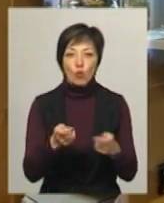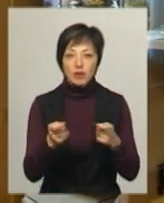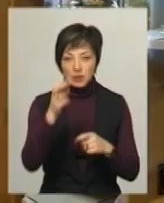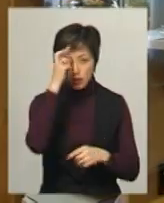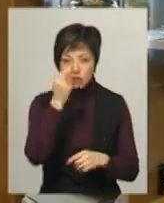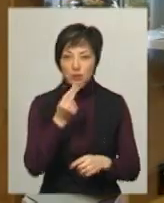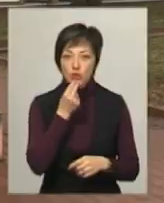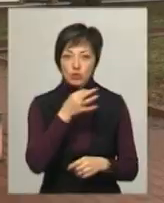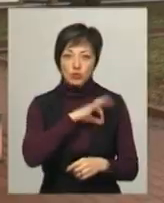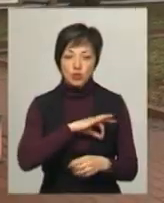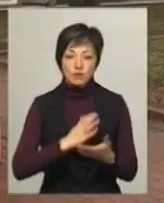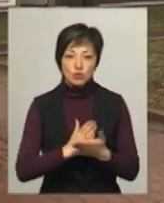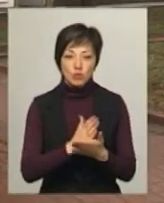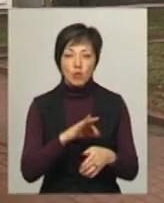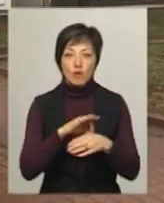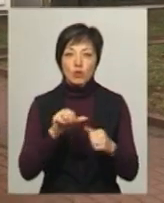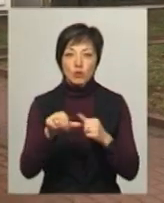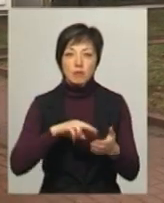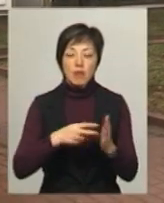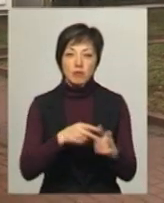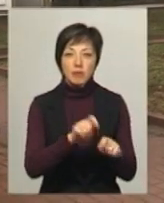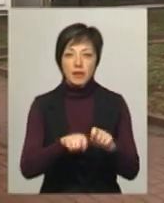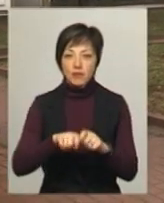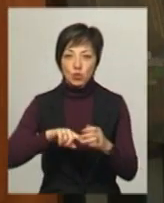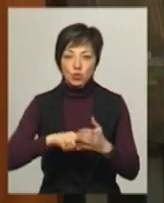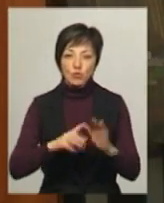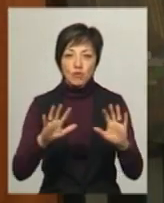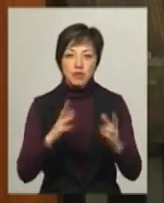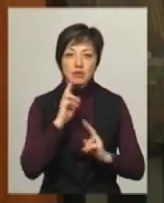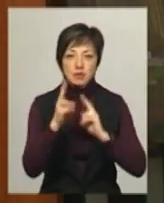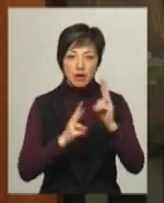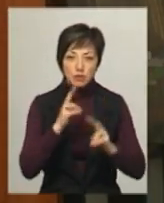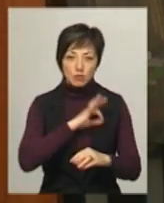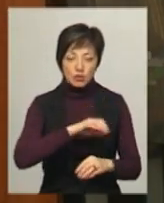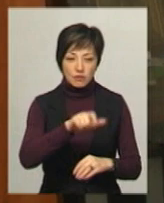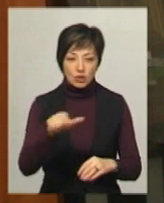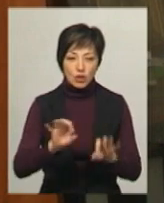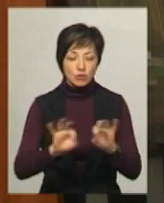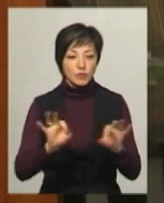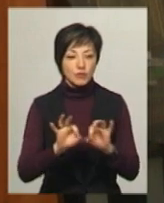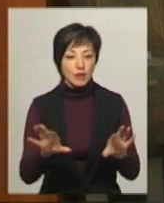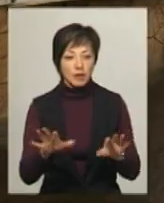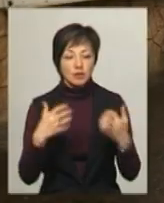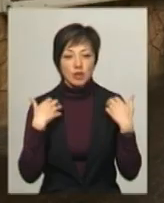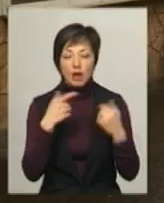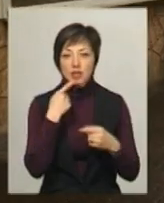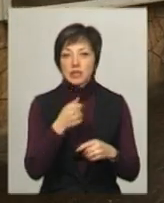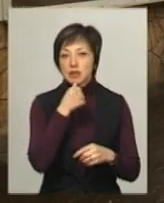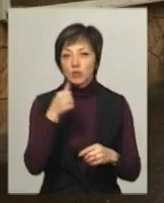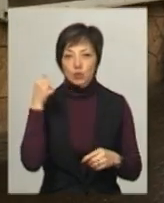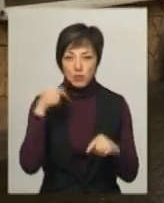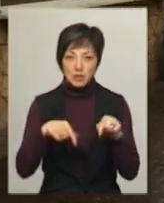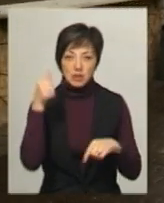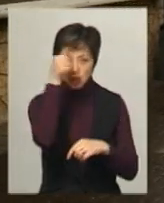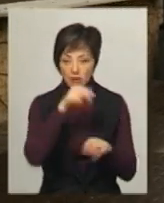Держпродспоживслужби. Проводять позапланову перевірку кавових точок у разі скарги споживача, розповідає Олександра Титарчук. Каже, за минулий, та